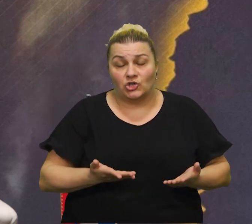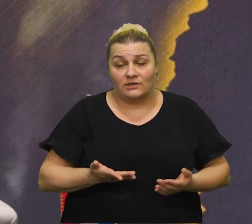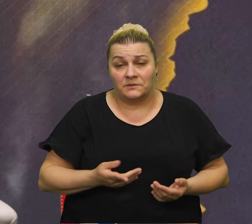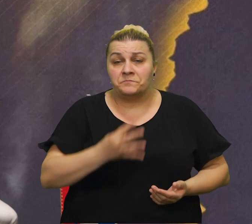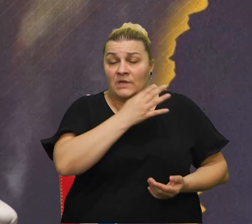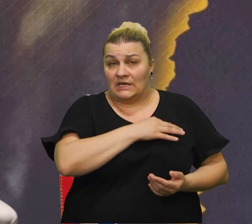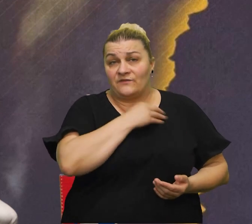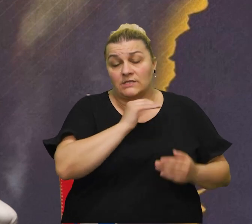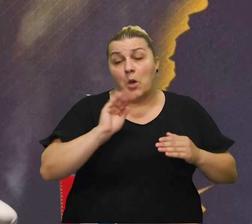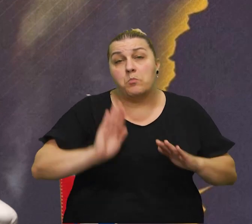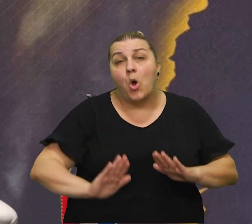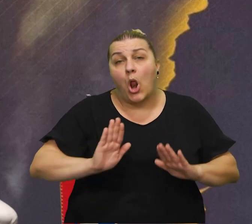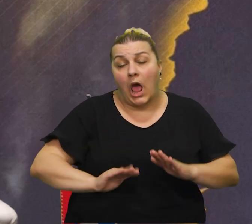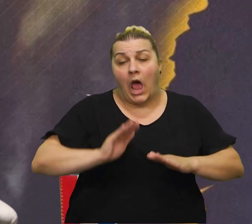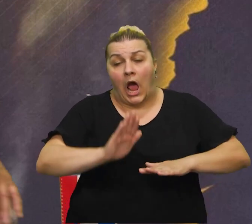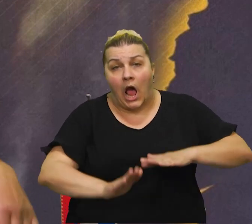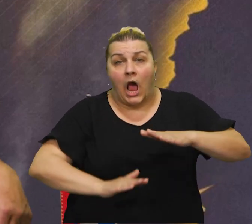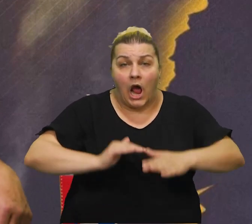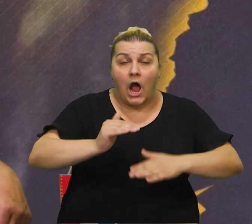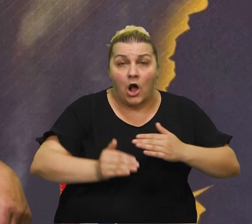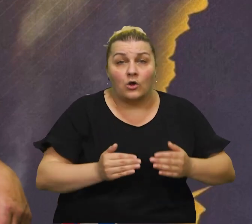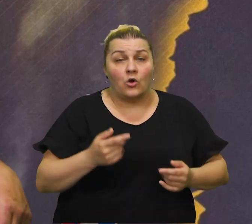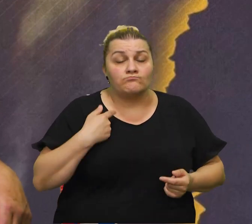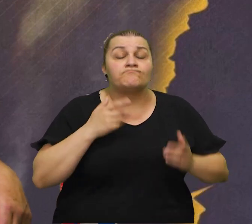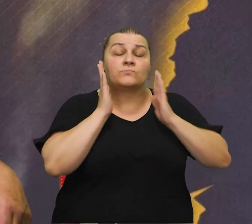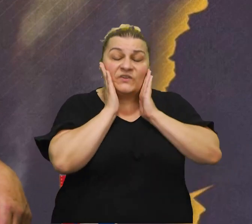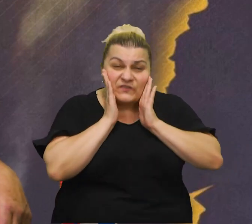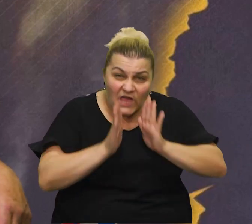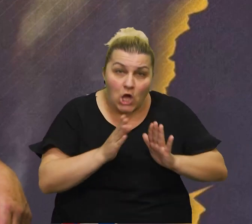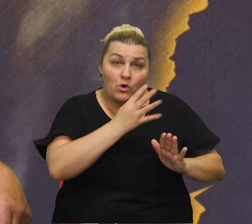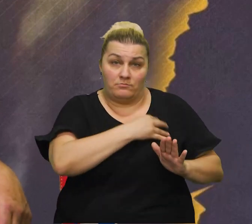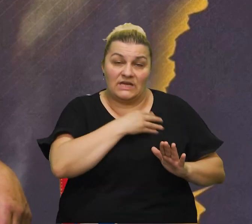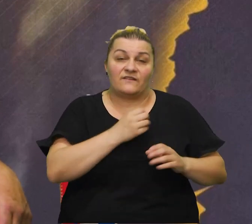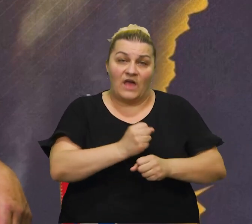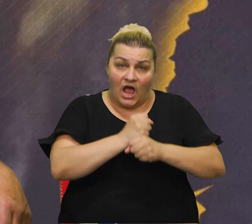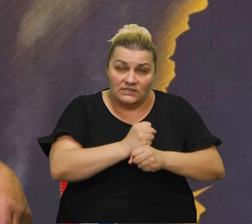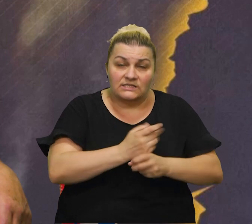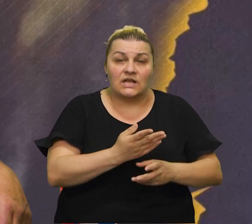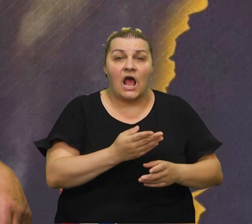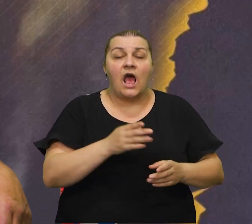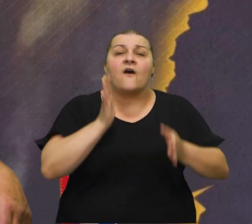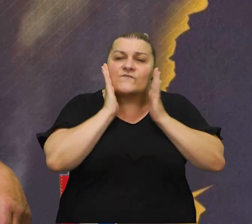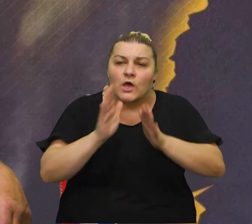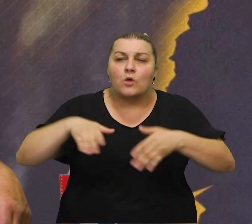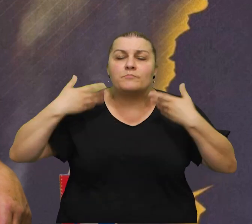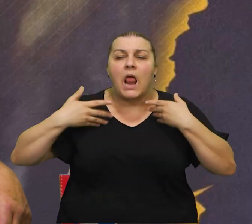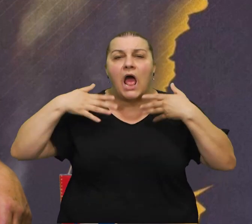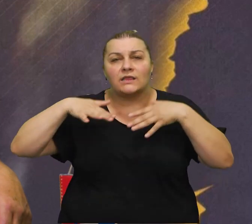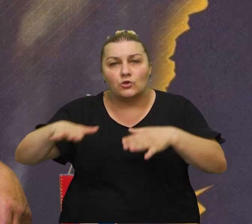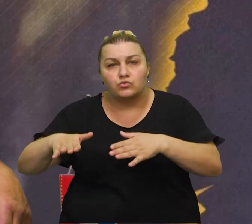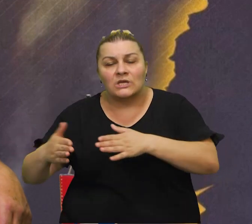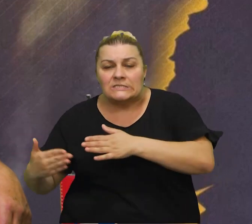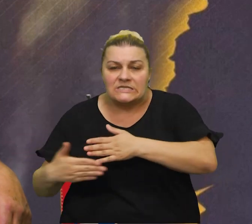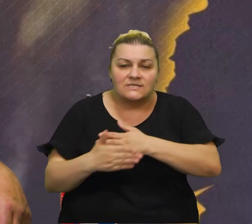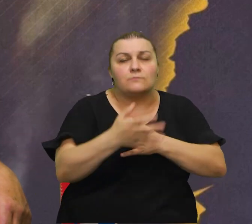znači Hrvatska danas ide polako svojim tokom virujen u moju Hrvatsku virujen u mlade ljude da će